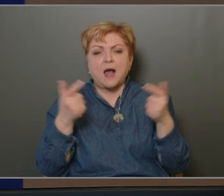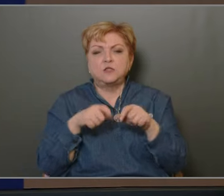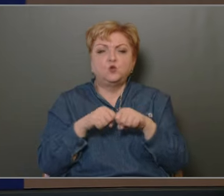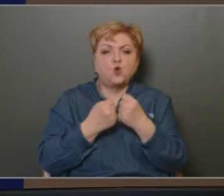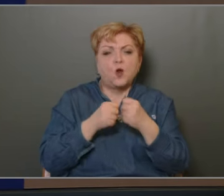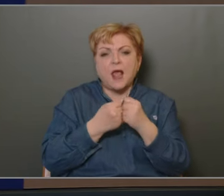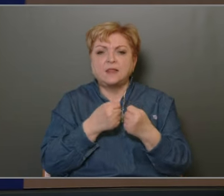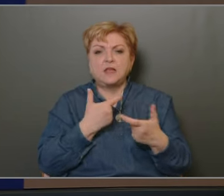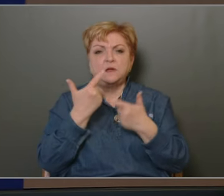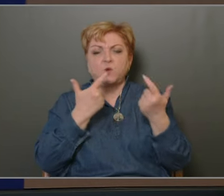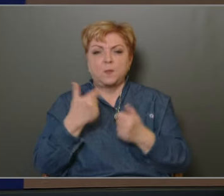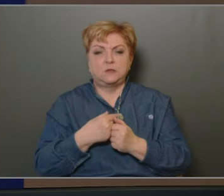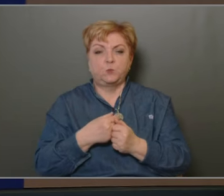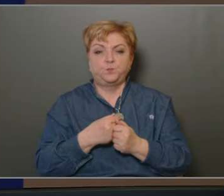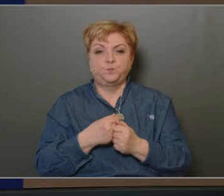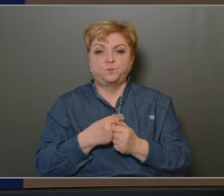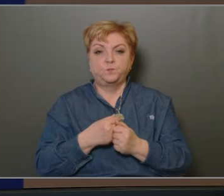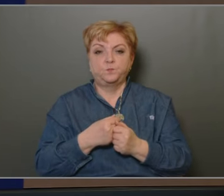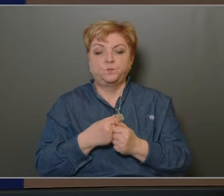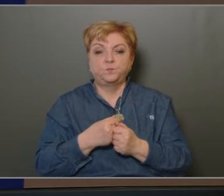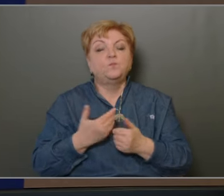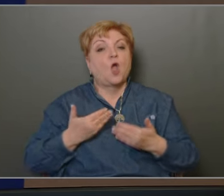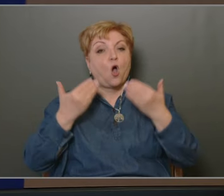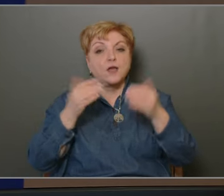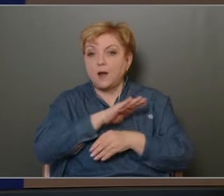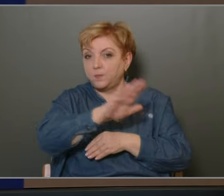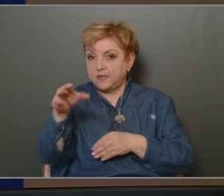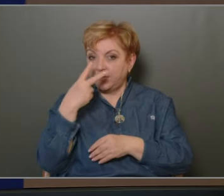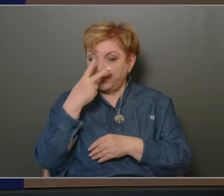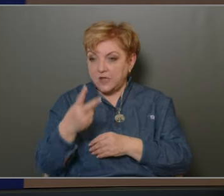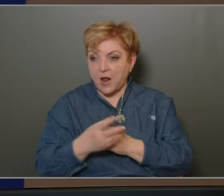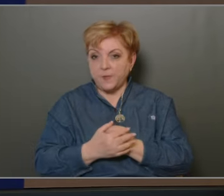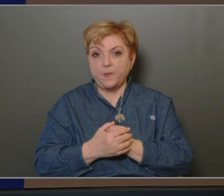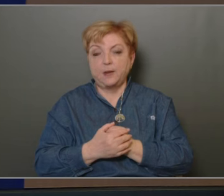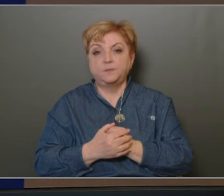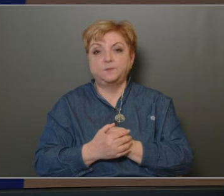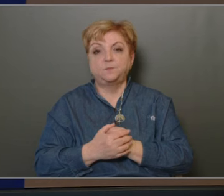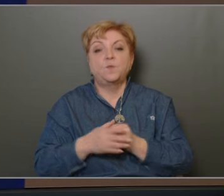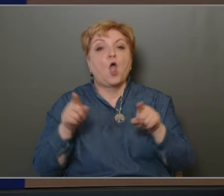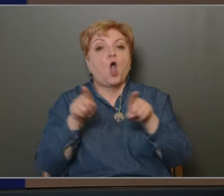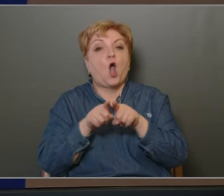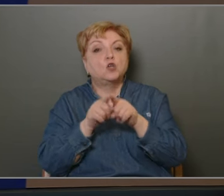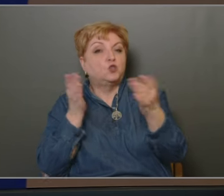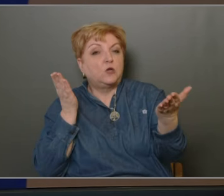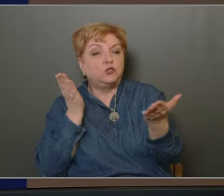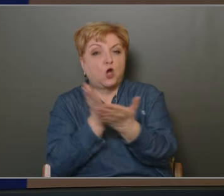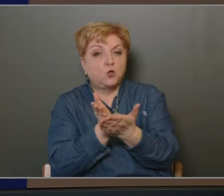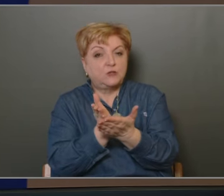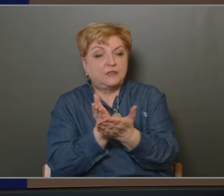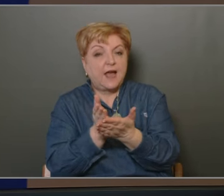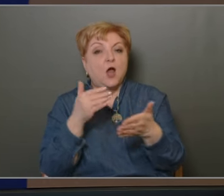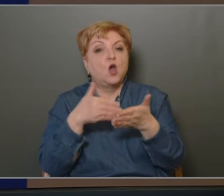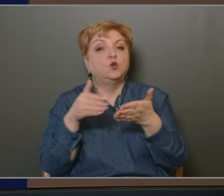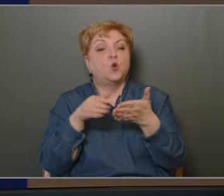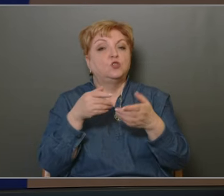töredékes az információ. Ajánlom mindenki figyelmébe, hogy hasonlítsa össze a